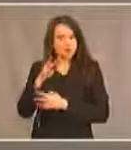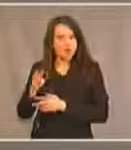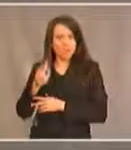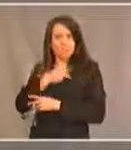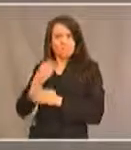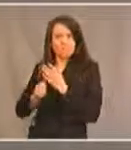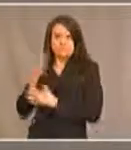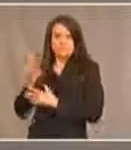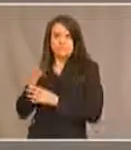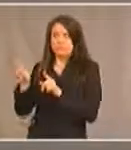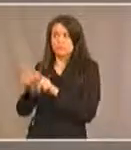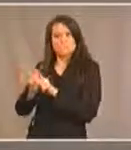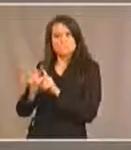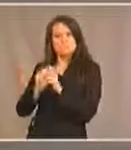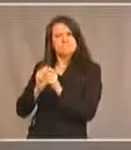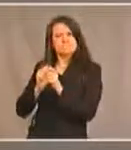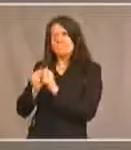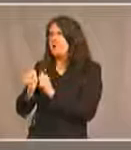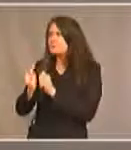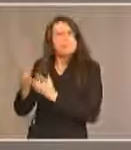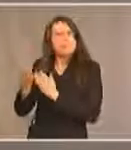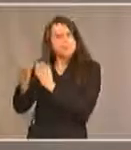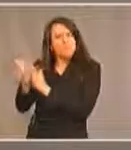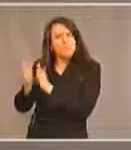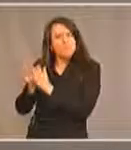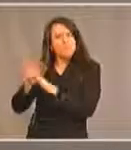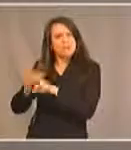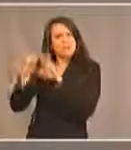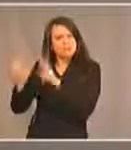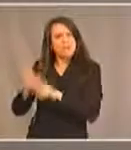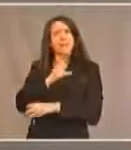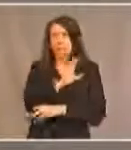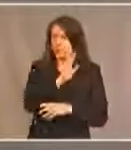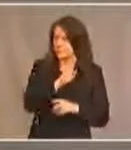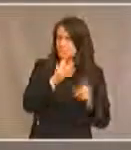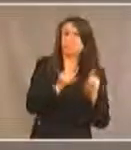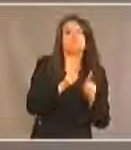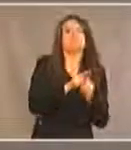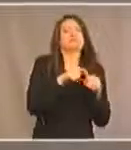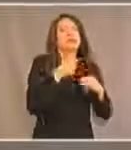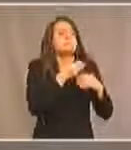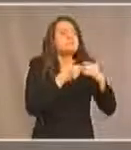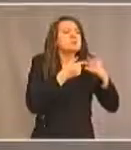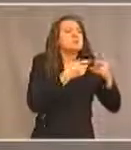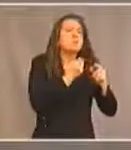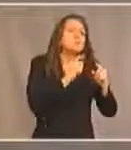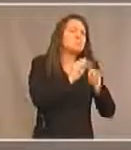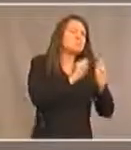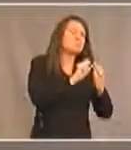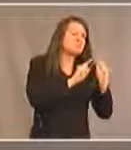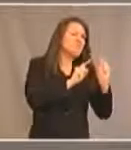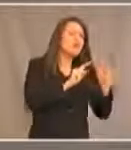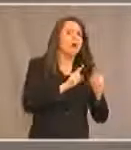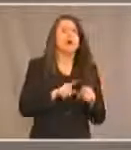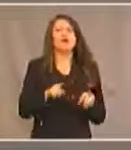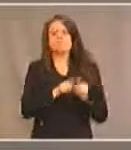adopté ou proposé une loi là-dessus. La Colombie-Britannique procède différemment et